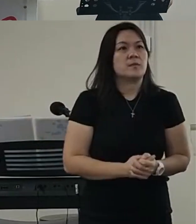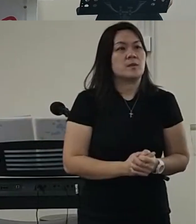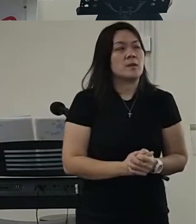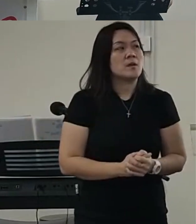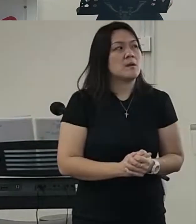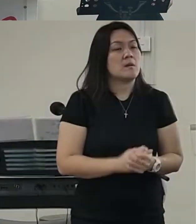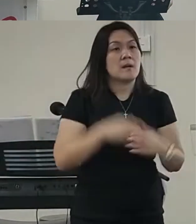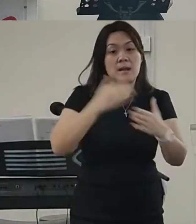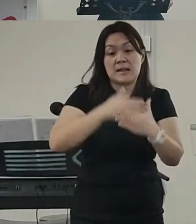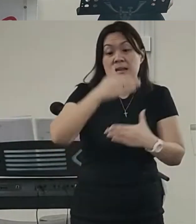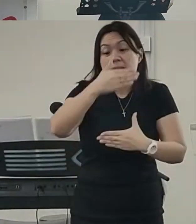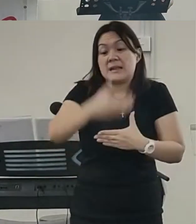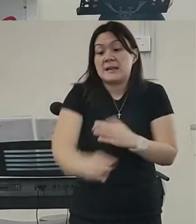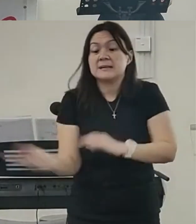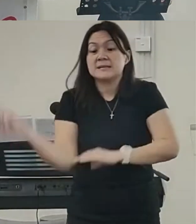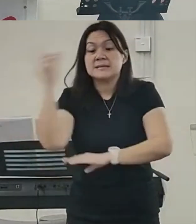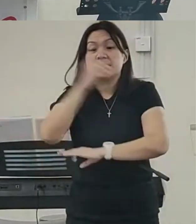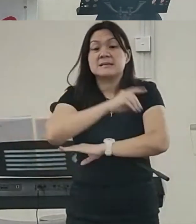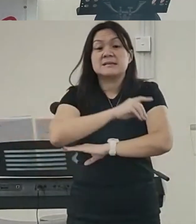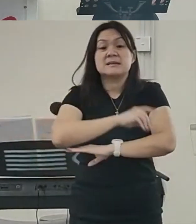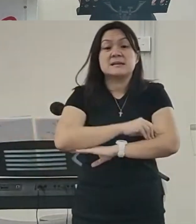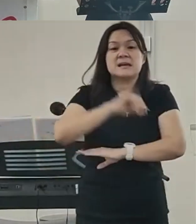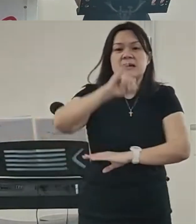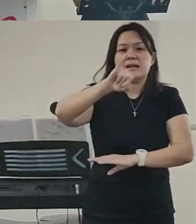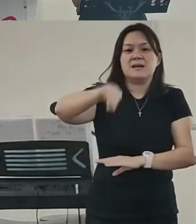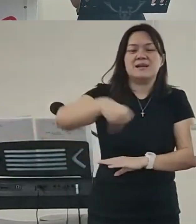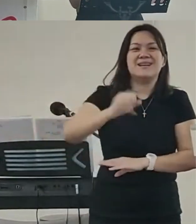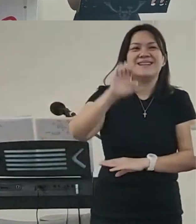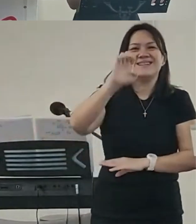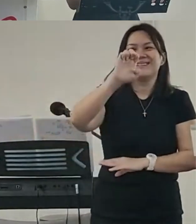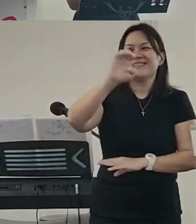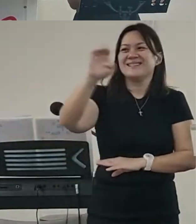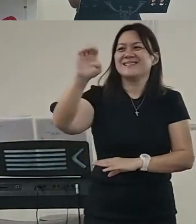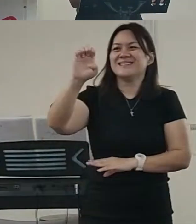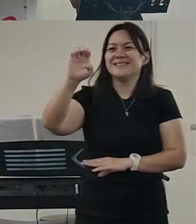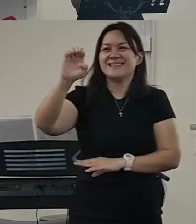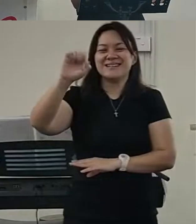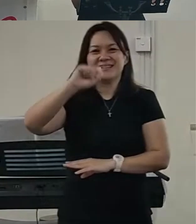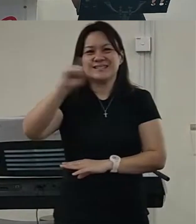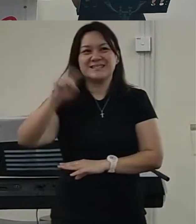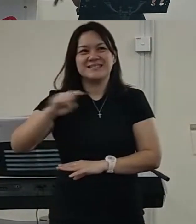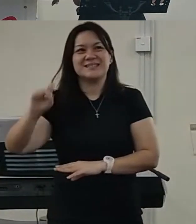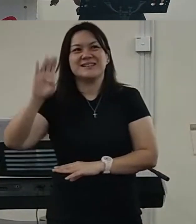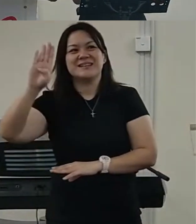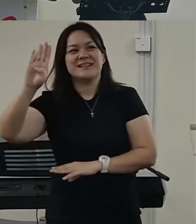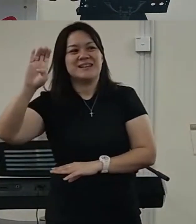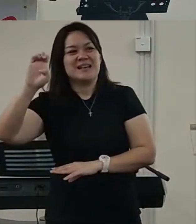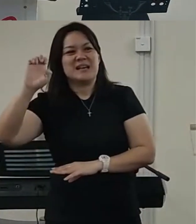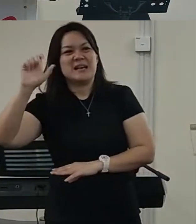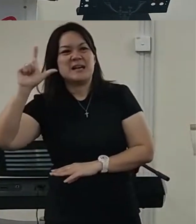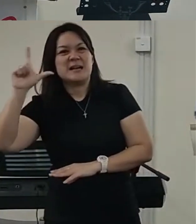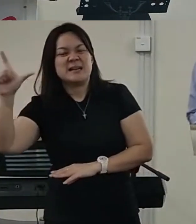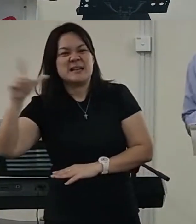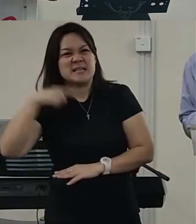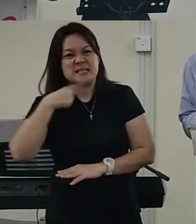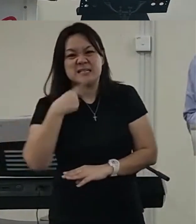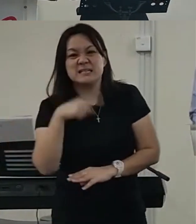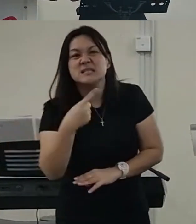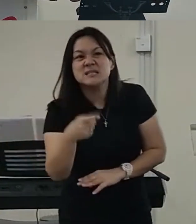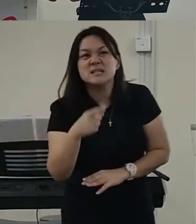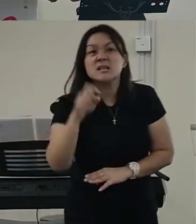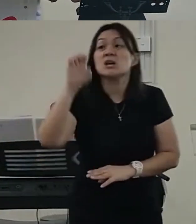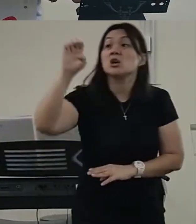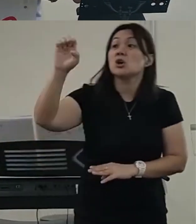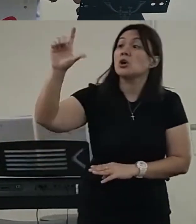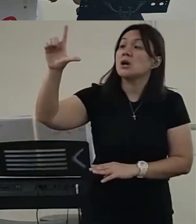the queen Jezebel send him a whatsapp messageI'm gonna get you Elijah那么呢 这一个 Jezebel 这一个